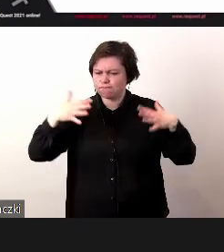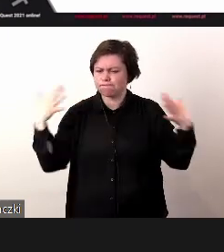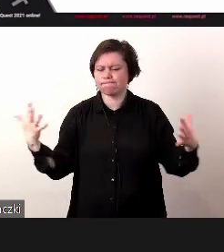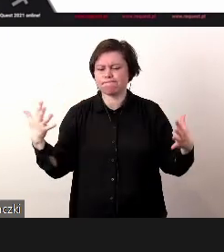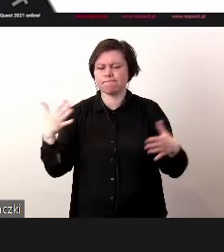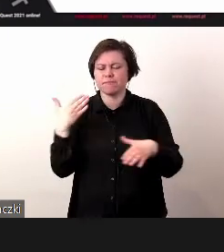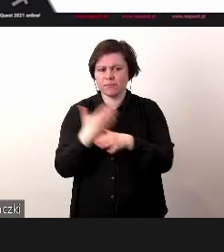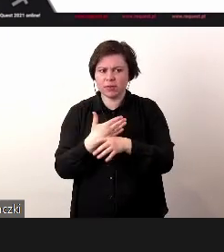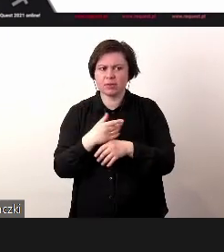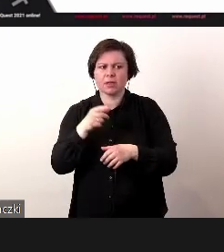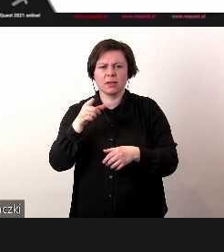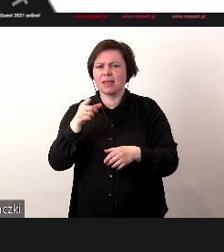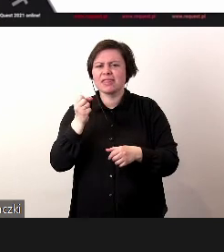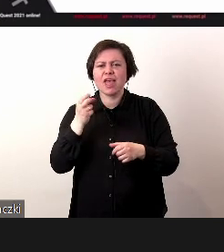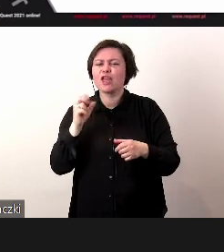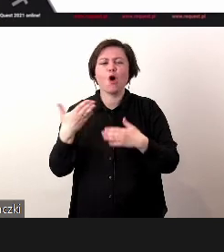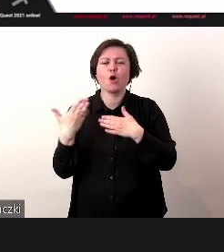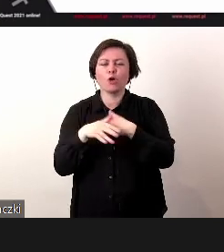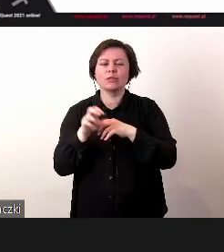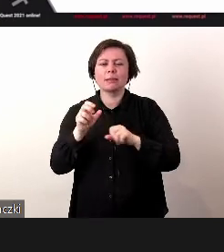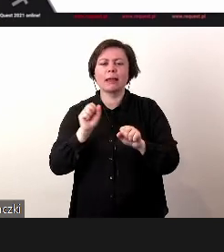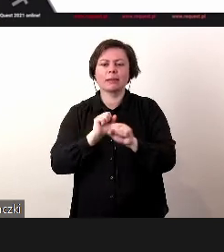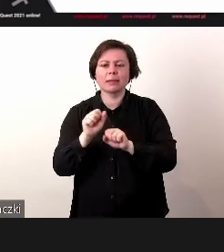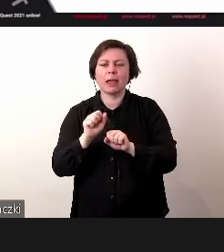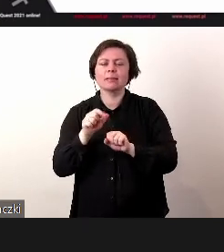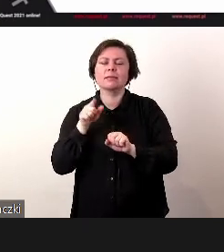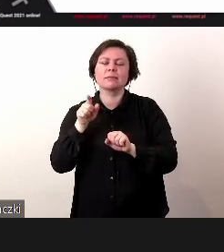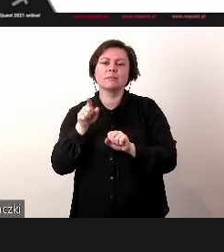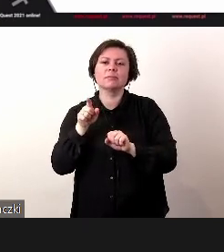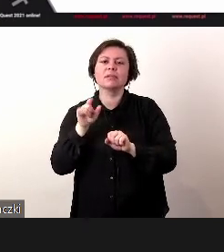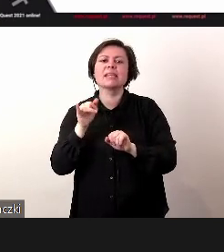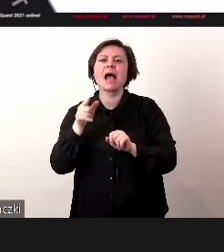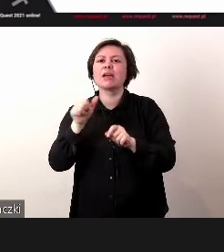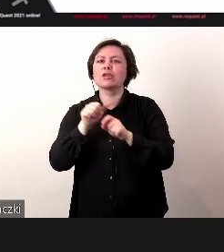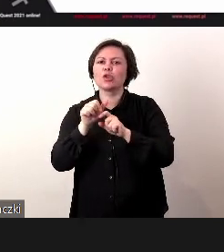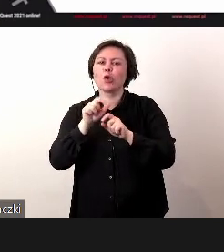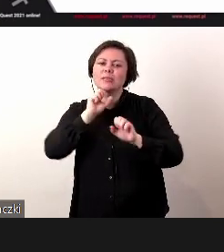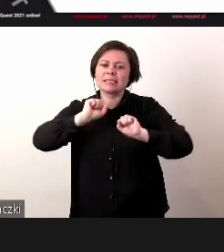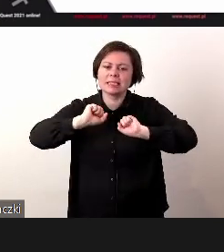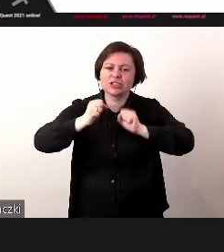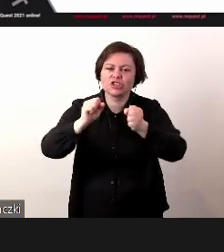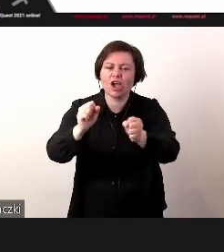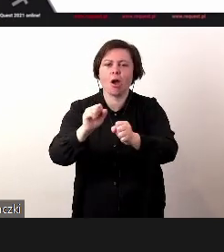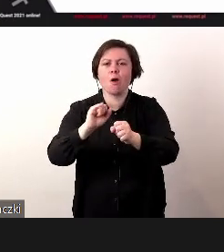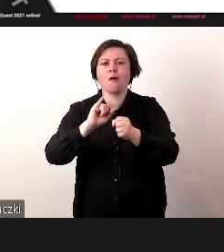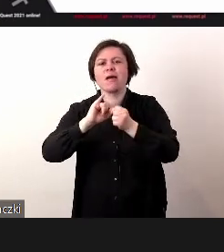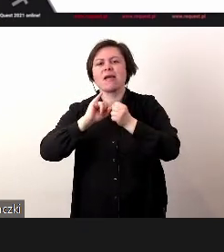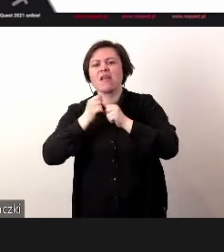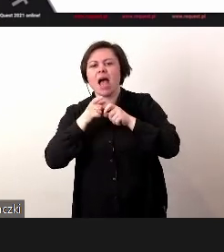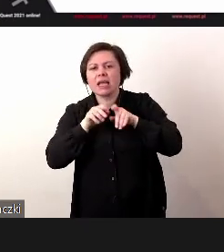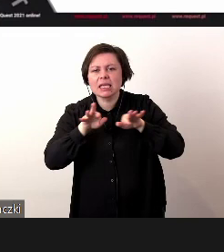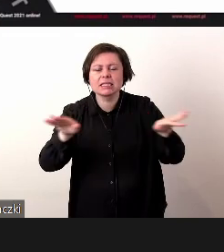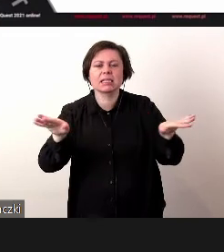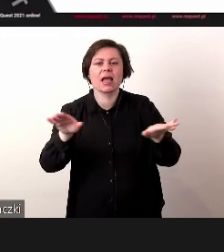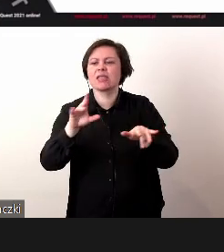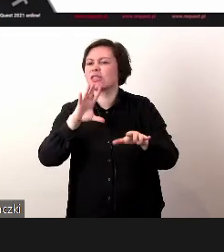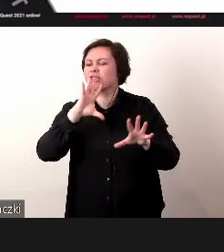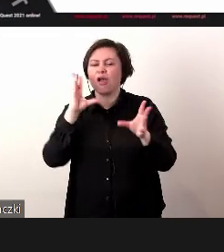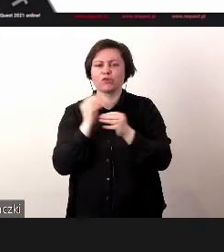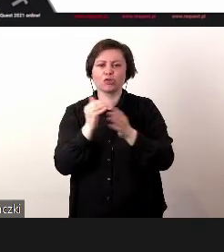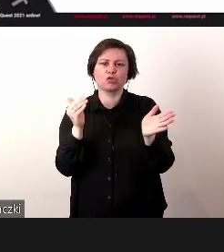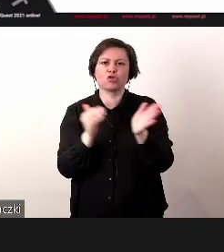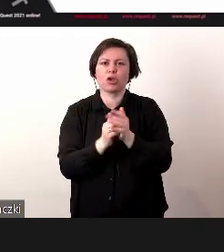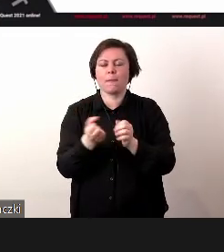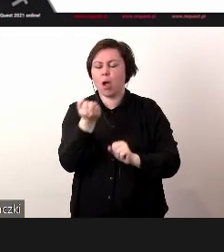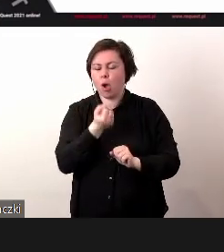padło takie pytanie, to tak nie do końca jest. To po prostu kwestia do tego, jak to jest wdrażane, w jakiej skali, bo oczywiście nie wszystko trzeba